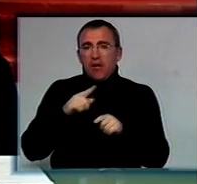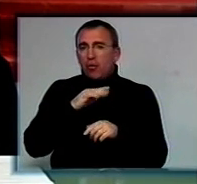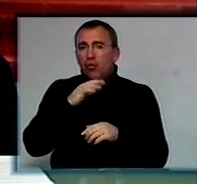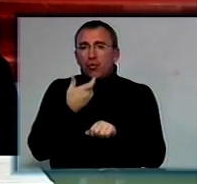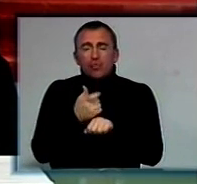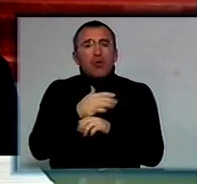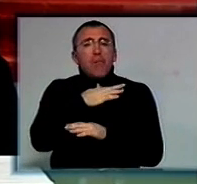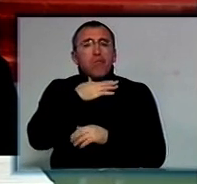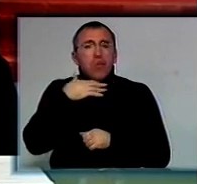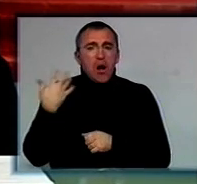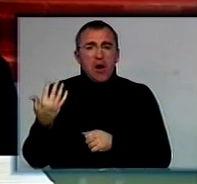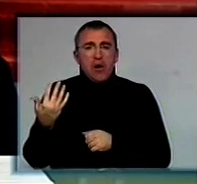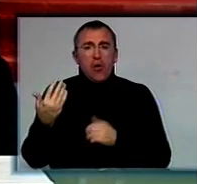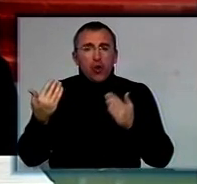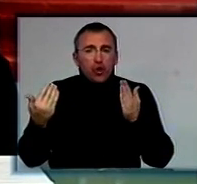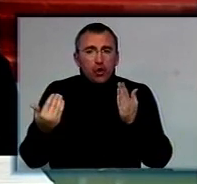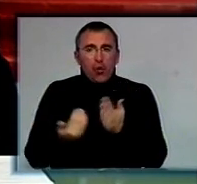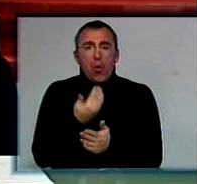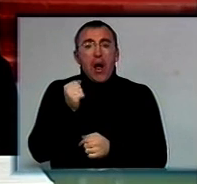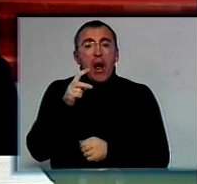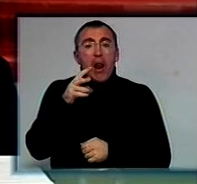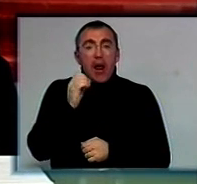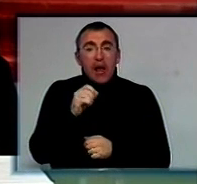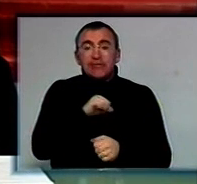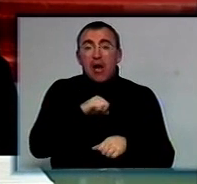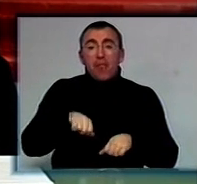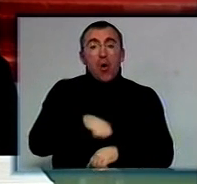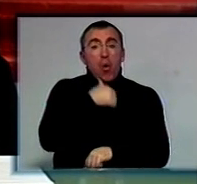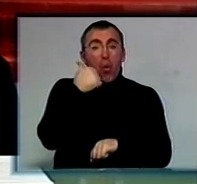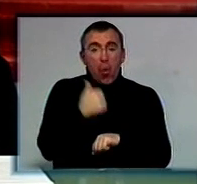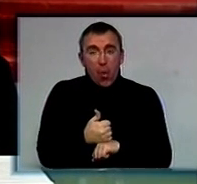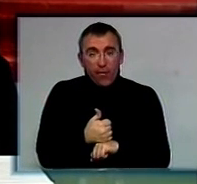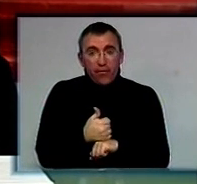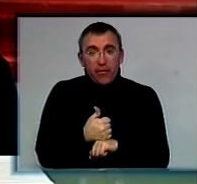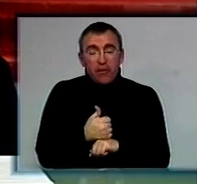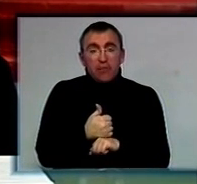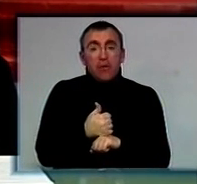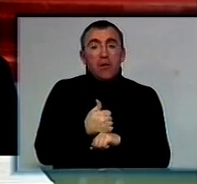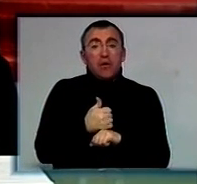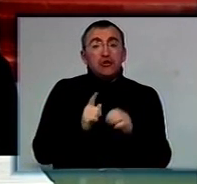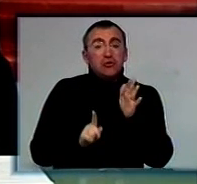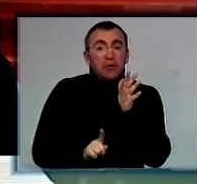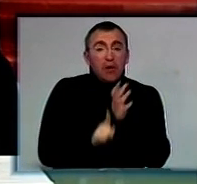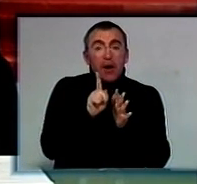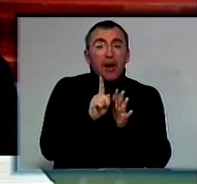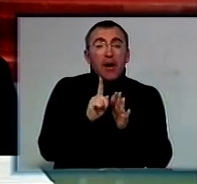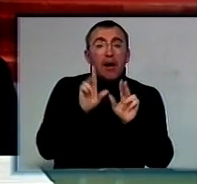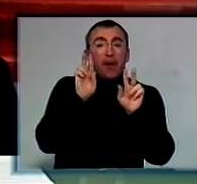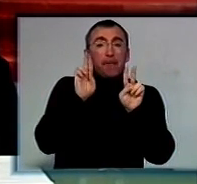так скажемо, нового. Але, саме головне, це запроваджено принцип